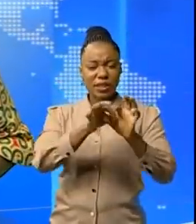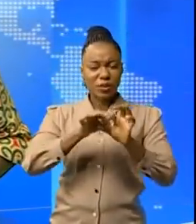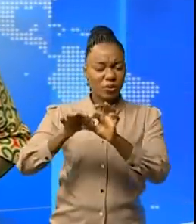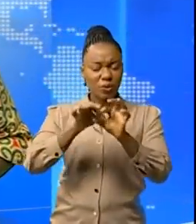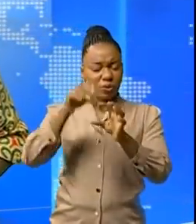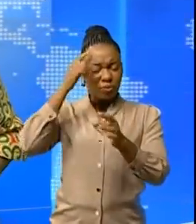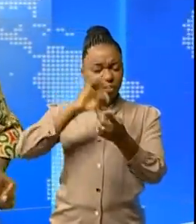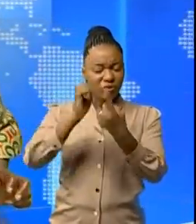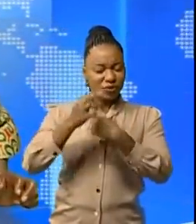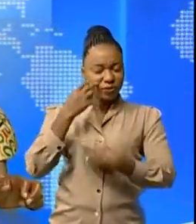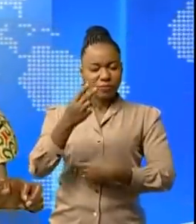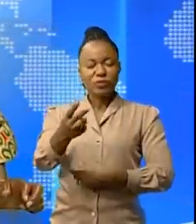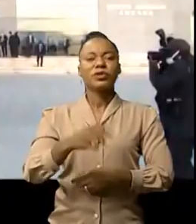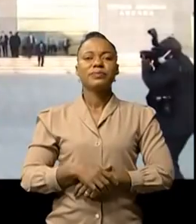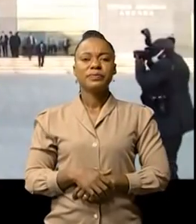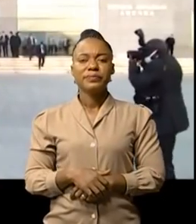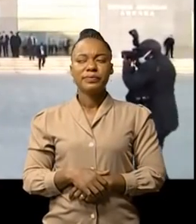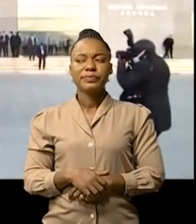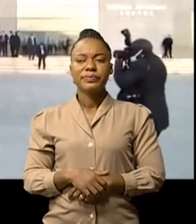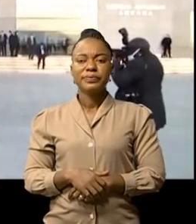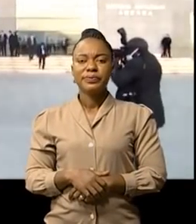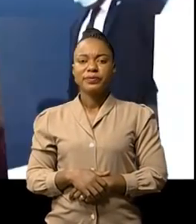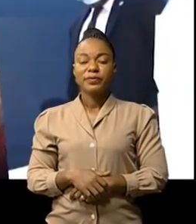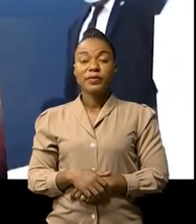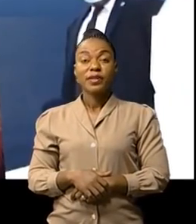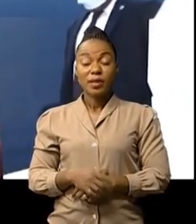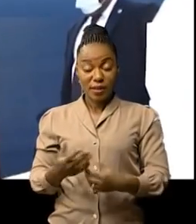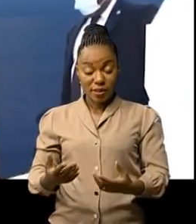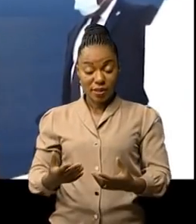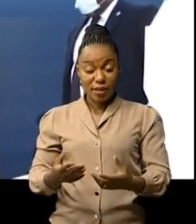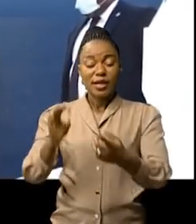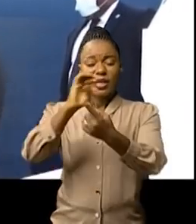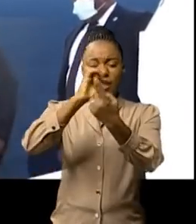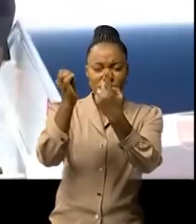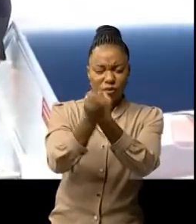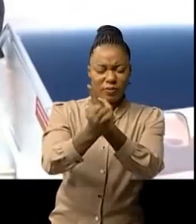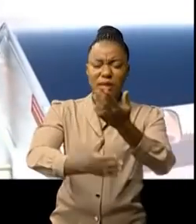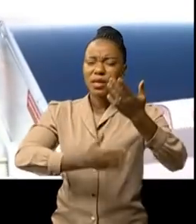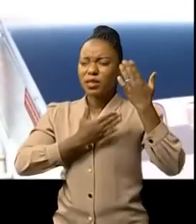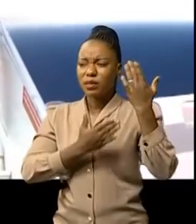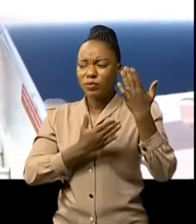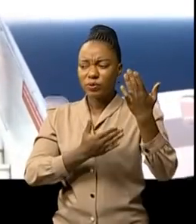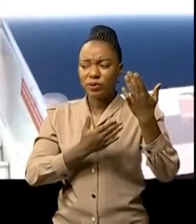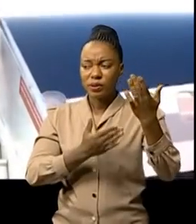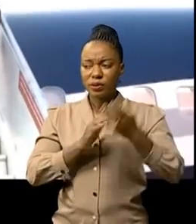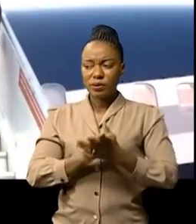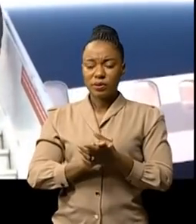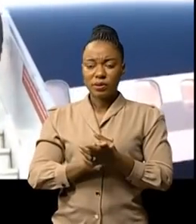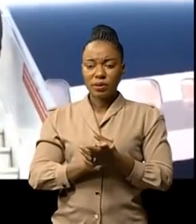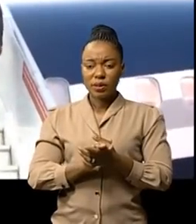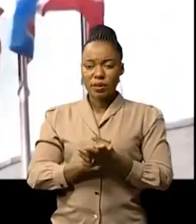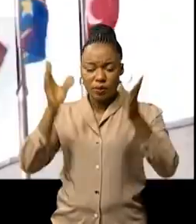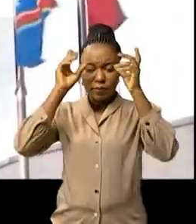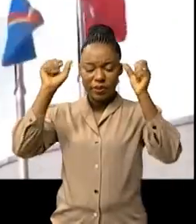secteur. Le secteur du tourisme occupe une place de choix dans l'agenda du chef de l'État, Félix-Antoine Tshisekedi